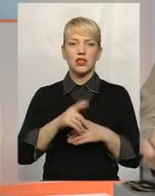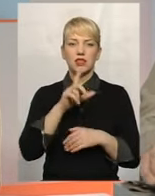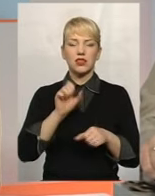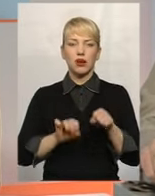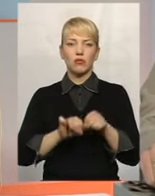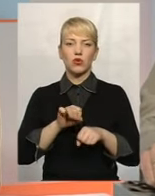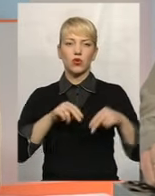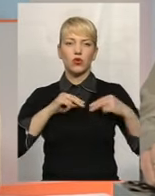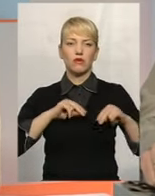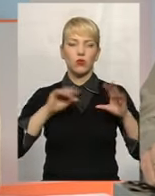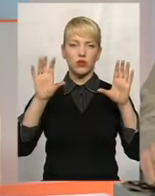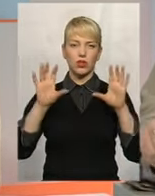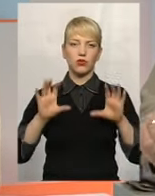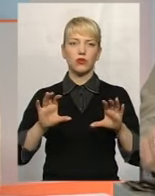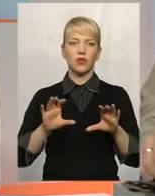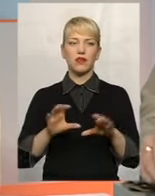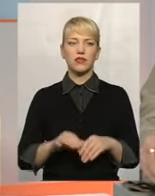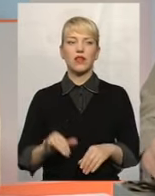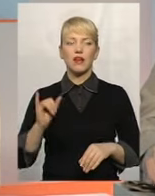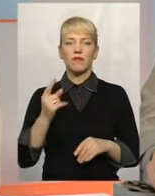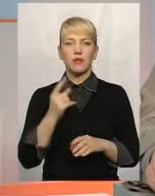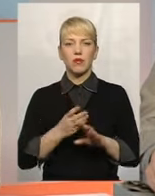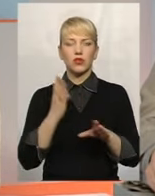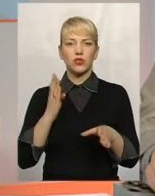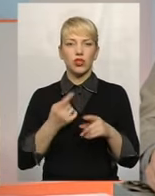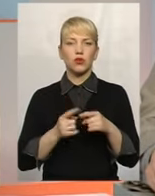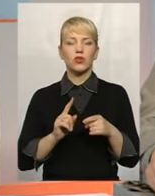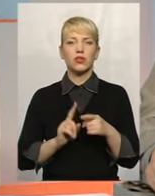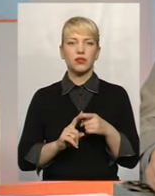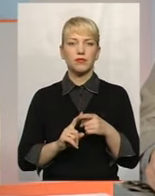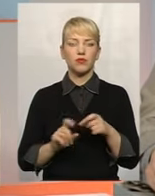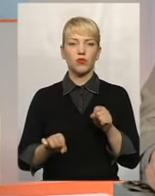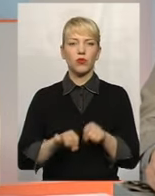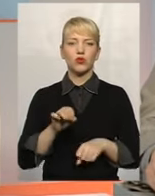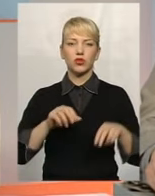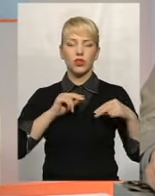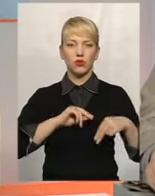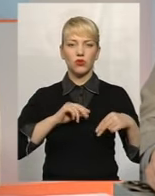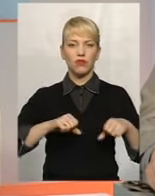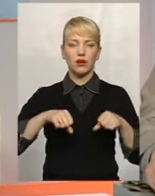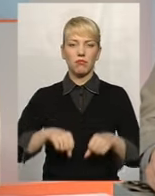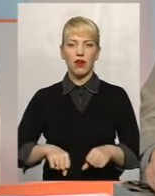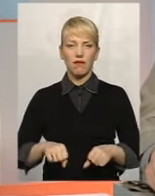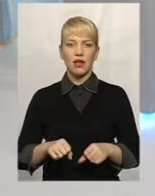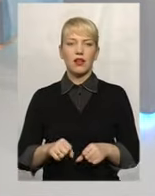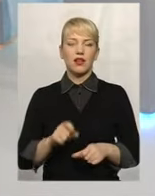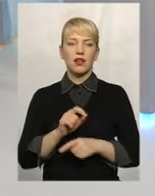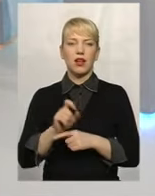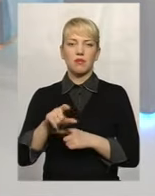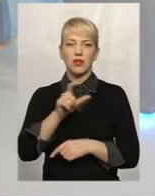трудового законодавства і, в першу чергу, це порушення трудових прав найманих працівників.